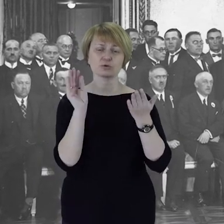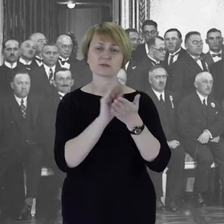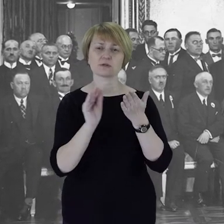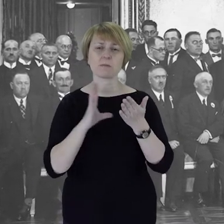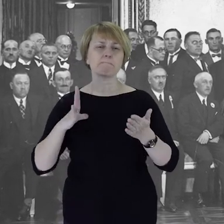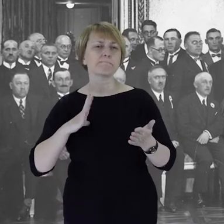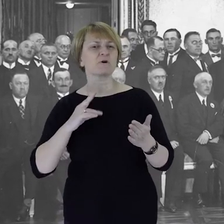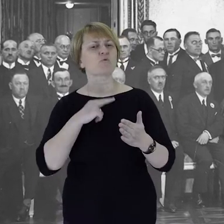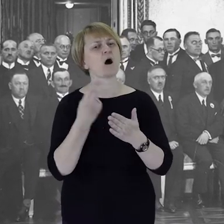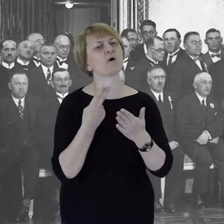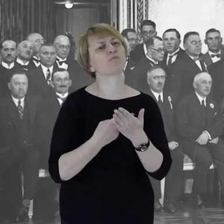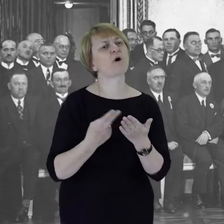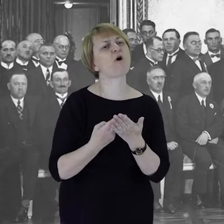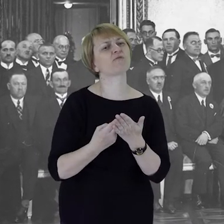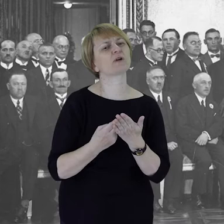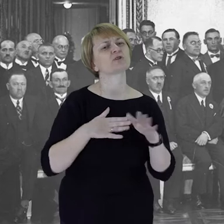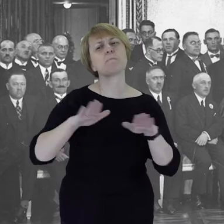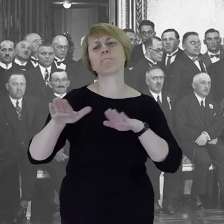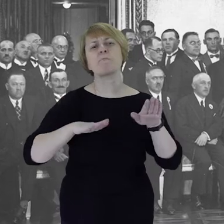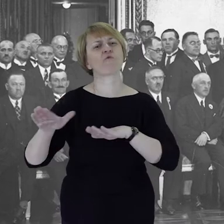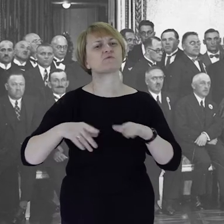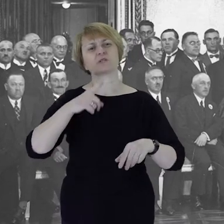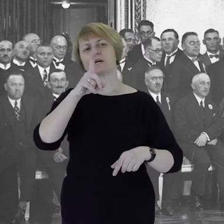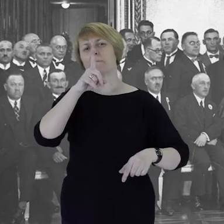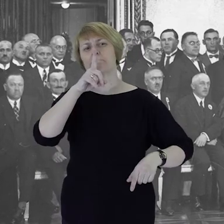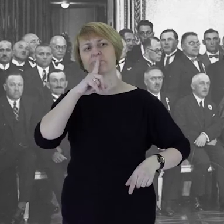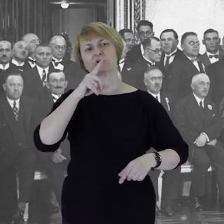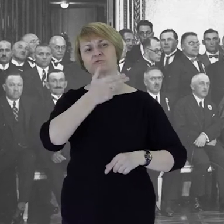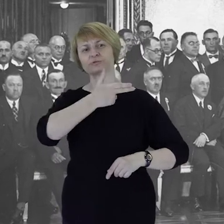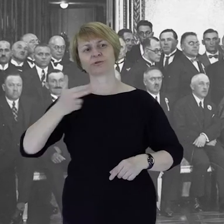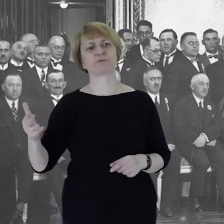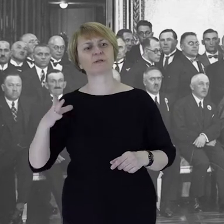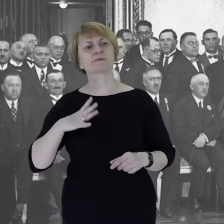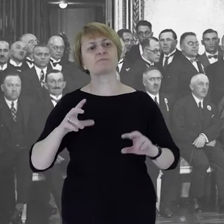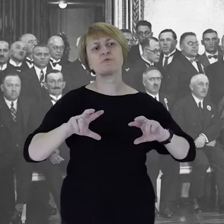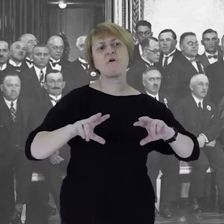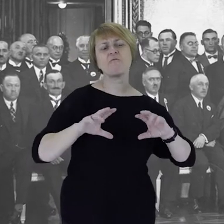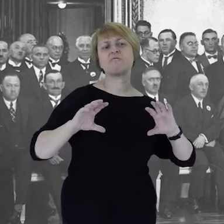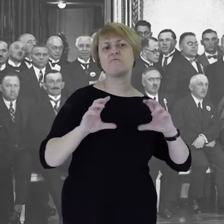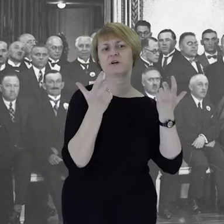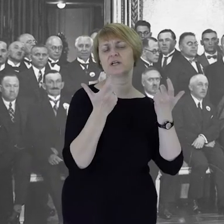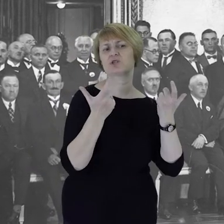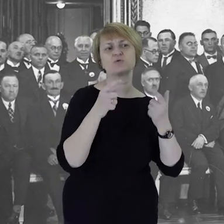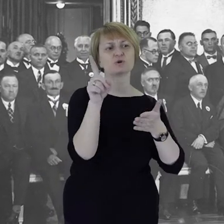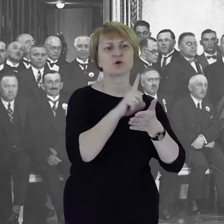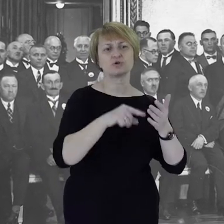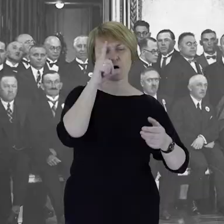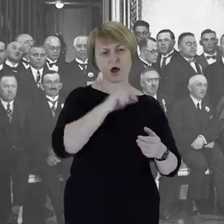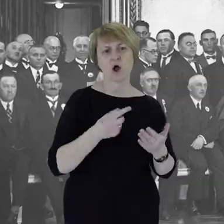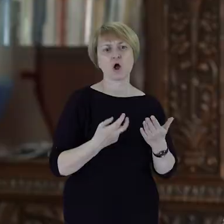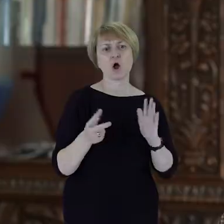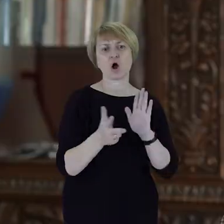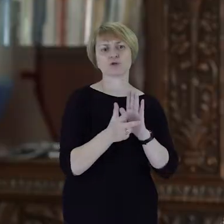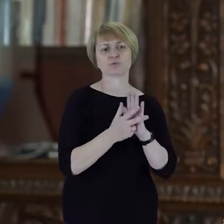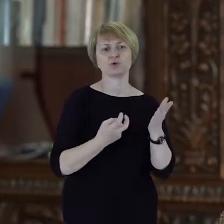była odpowiedź na takie milczenie opinii publicznej w Polsce, na to, co się działo na Śląsku Opolskim. A przecież w lutym, 18